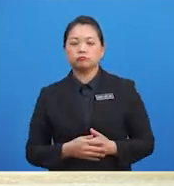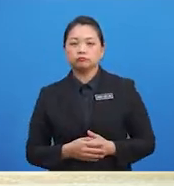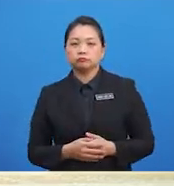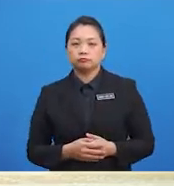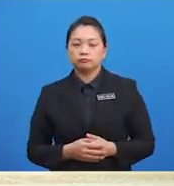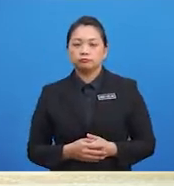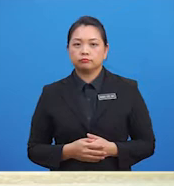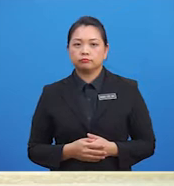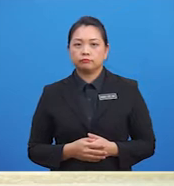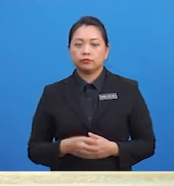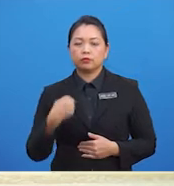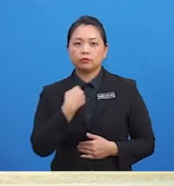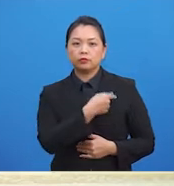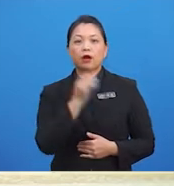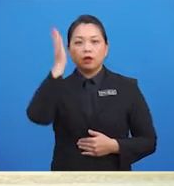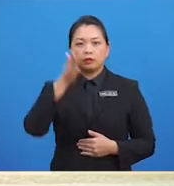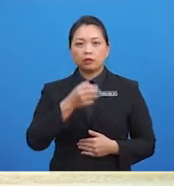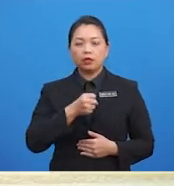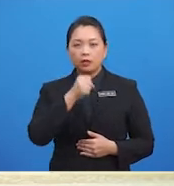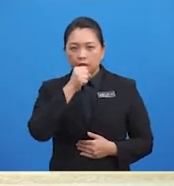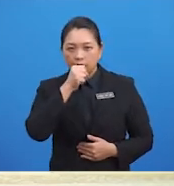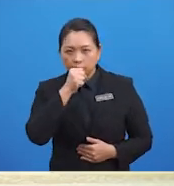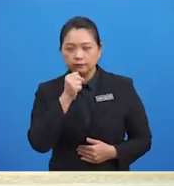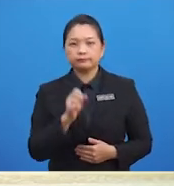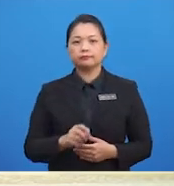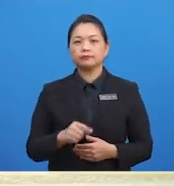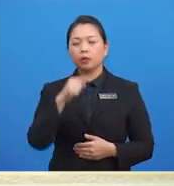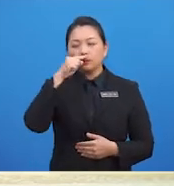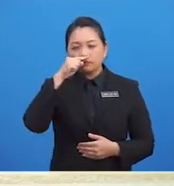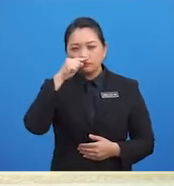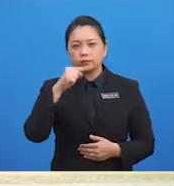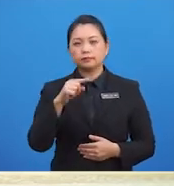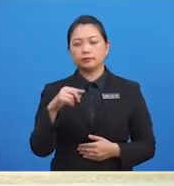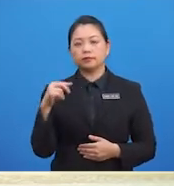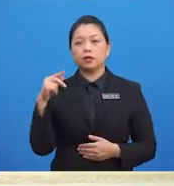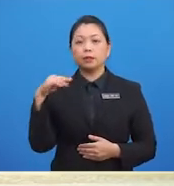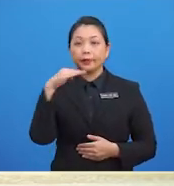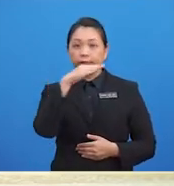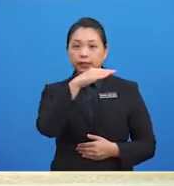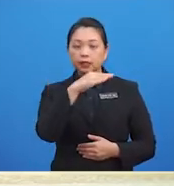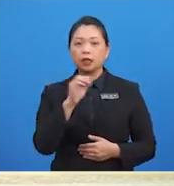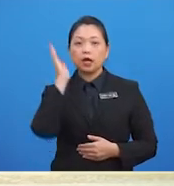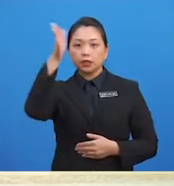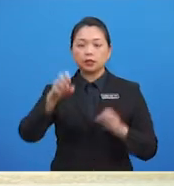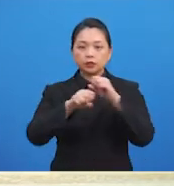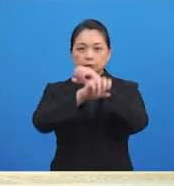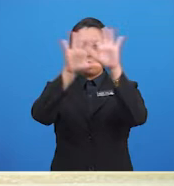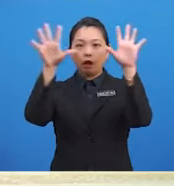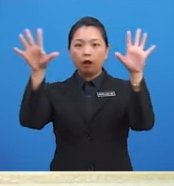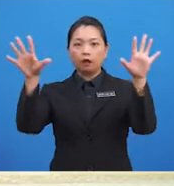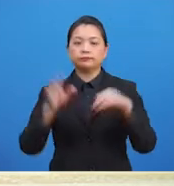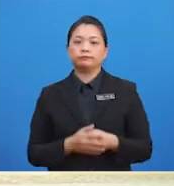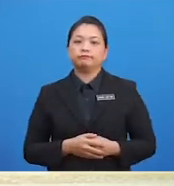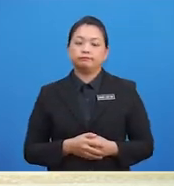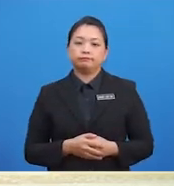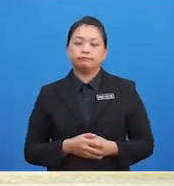adalah kita akan batuk atau bersih Kuman atau bakteria akan tersebar Murid